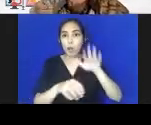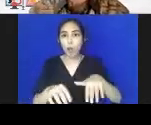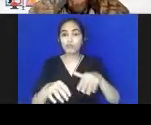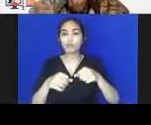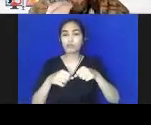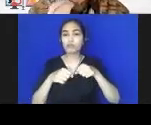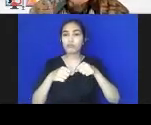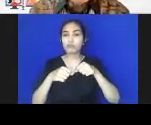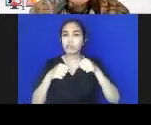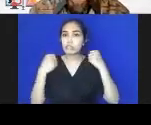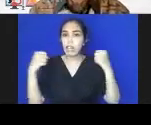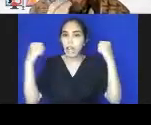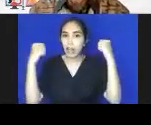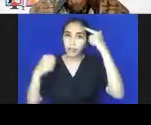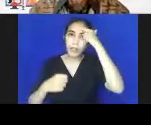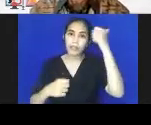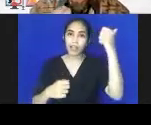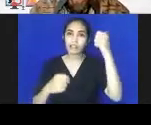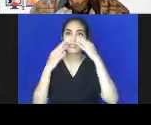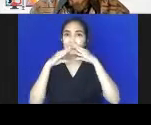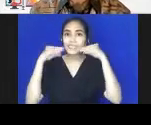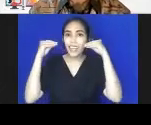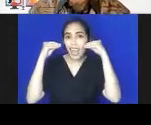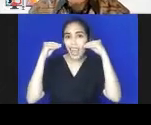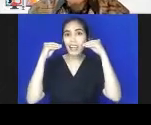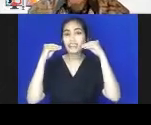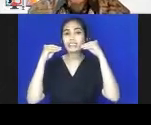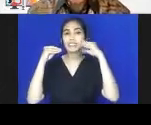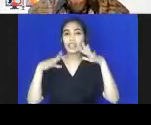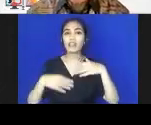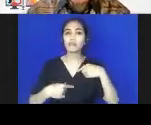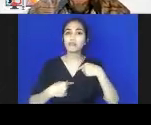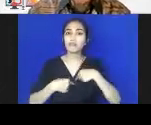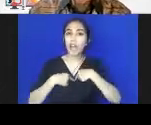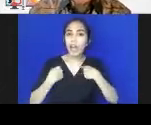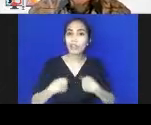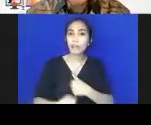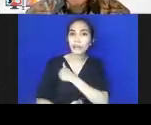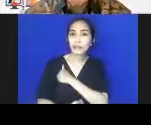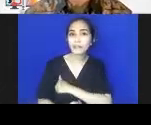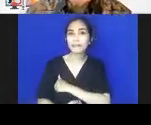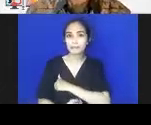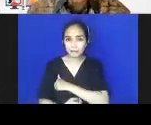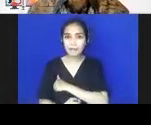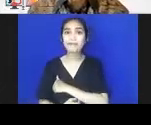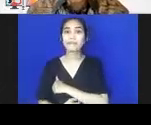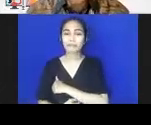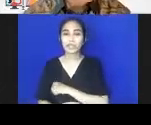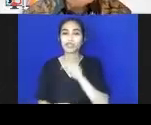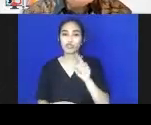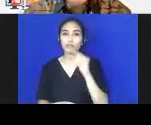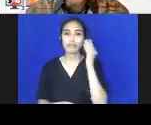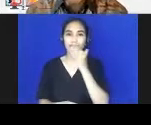sehat, cerdas, ceria, dan berakhlak mulia. Ini dulu adalah bahasa yang kami ciptakan waktu